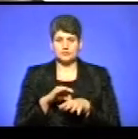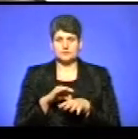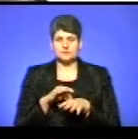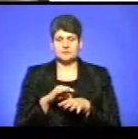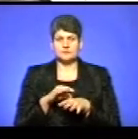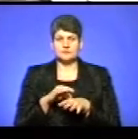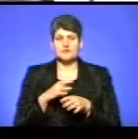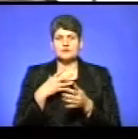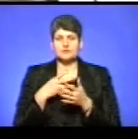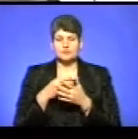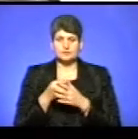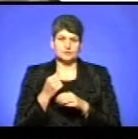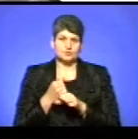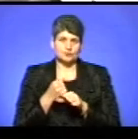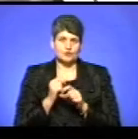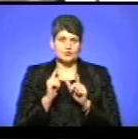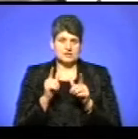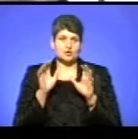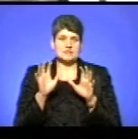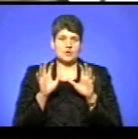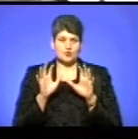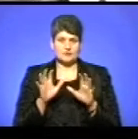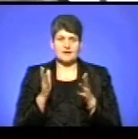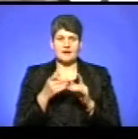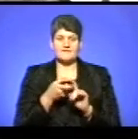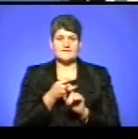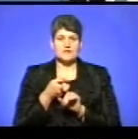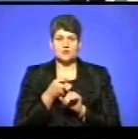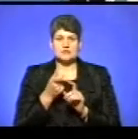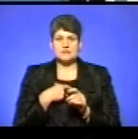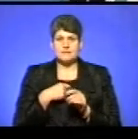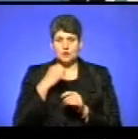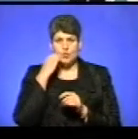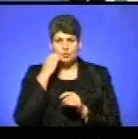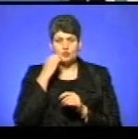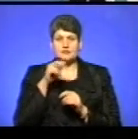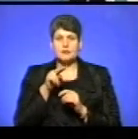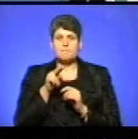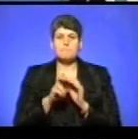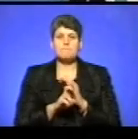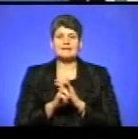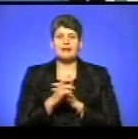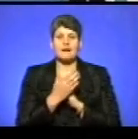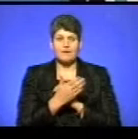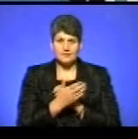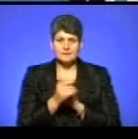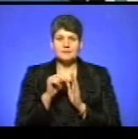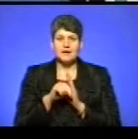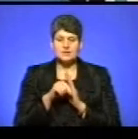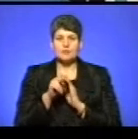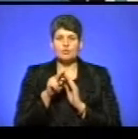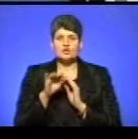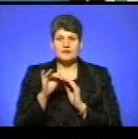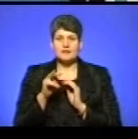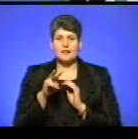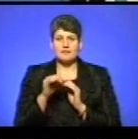скажімо так, повноваження згідно чинного законодавства, але яка відносить себе до Московського патріархату. Тобто, значення Почаївського лавра є два.